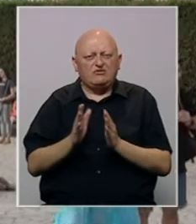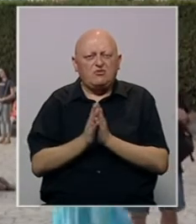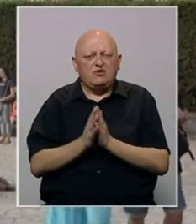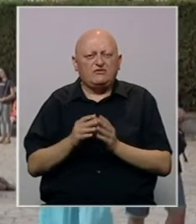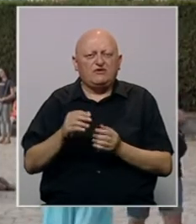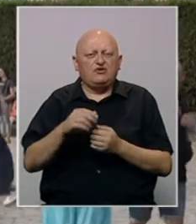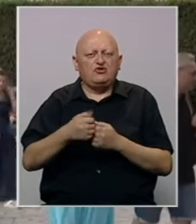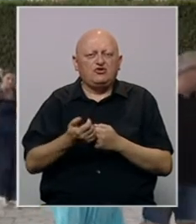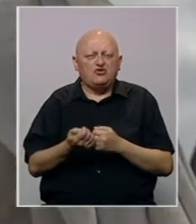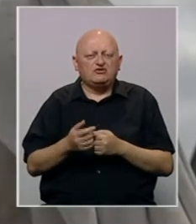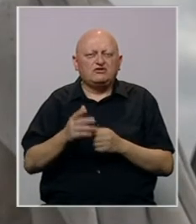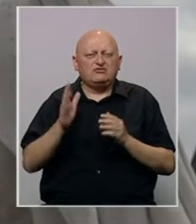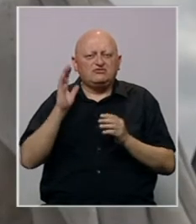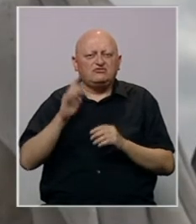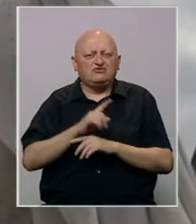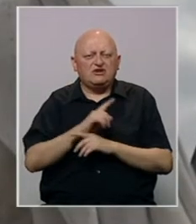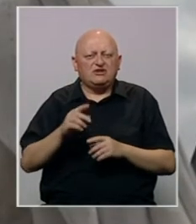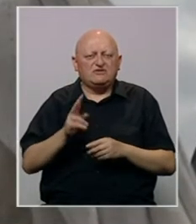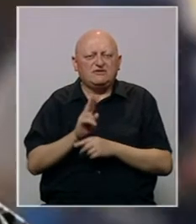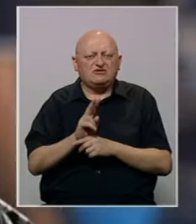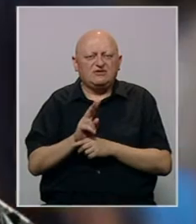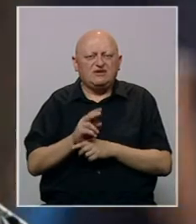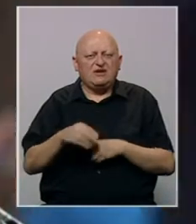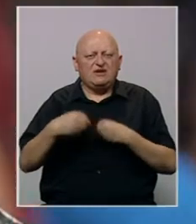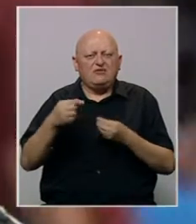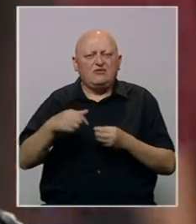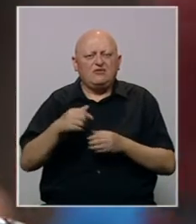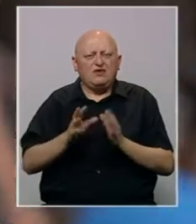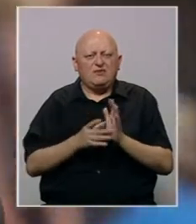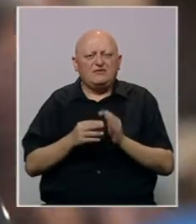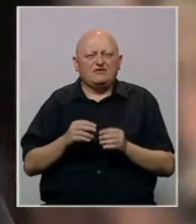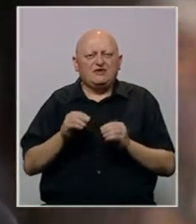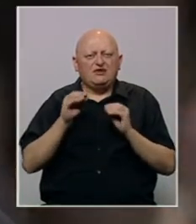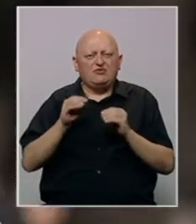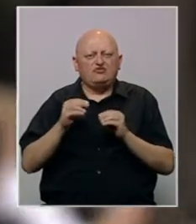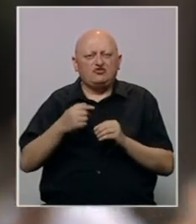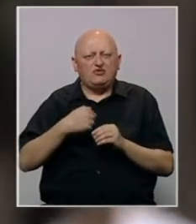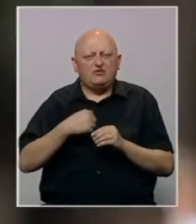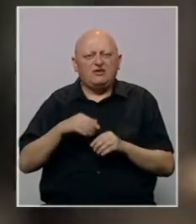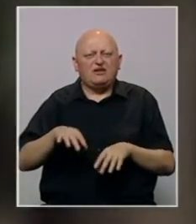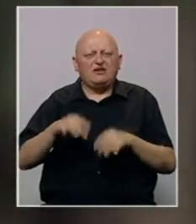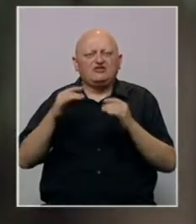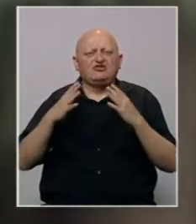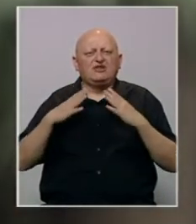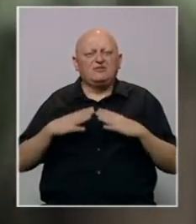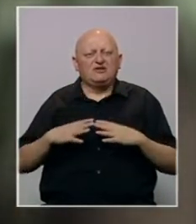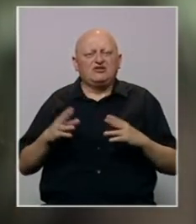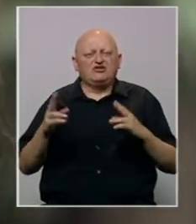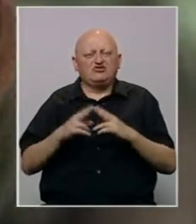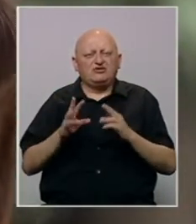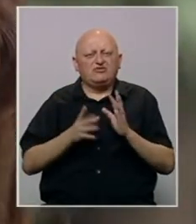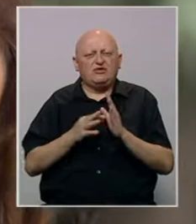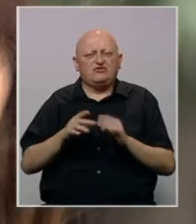molitvi krunice te da slušaju različita svjedočanstva. Geslo ovog godišnjeg Mladi Festa je Učite od mene i naći ćete mir.